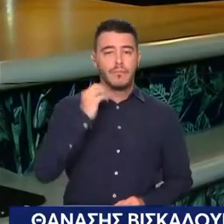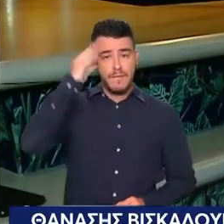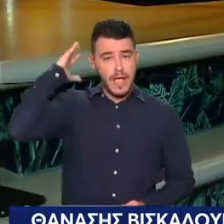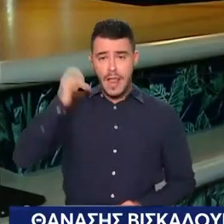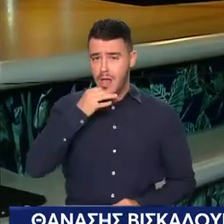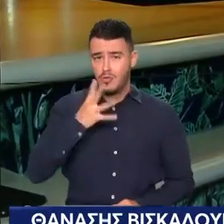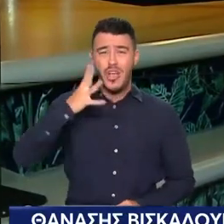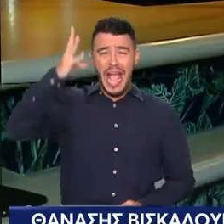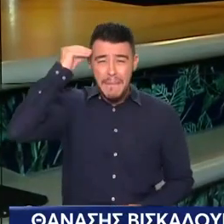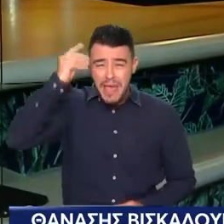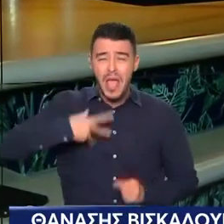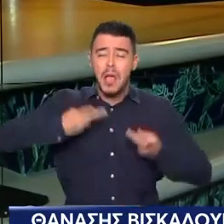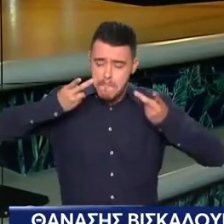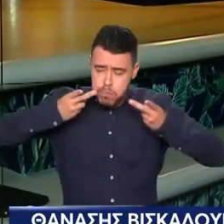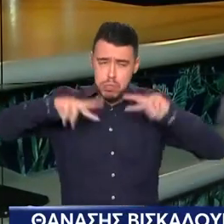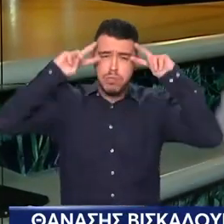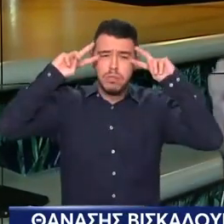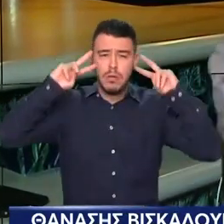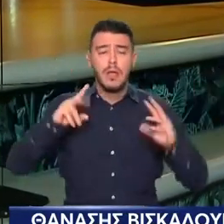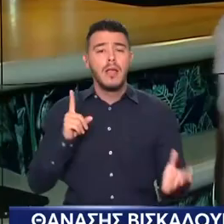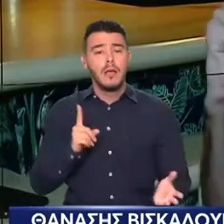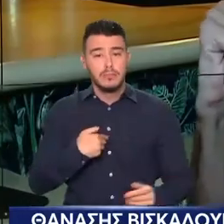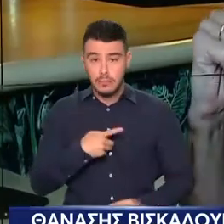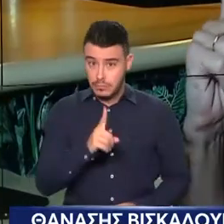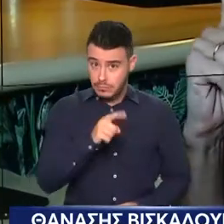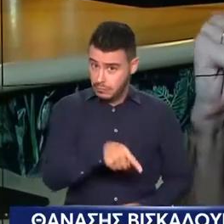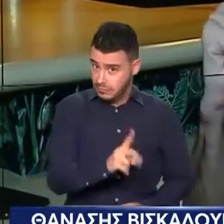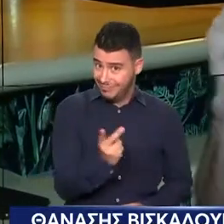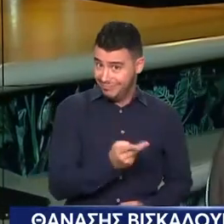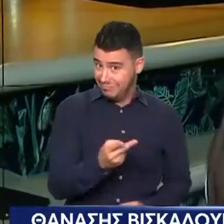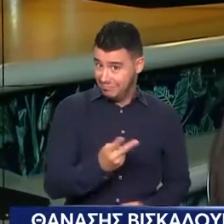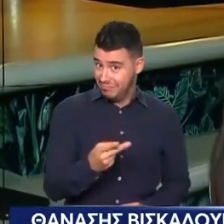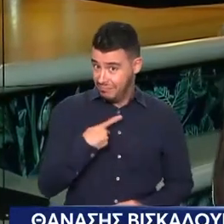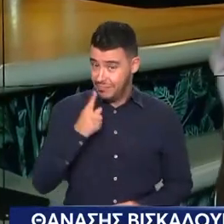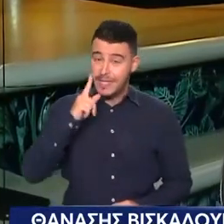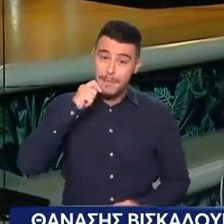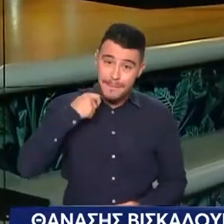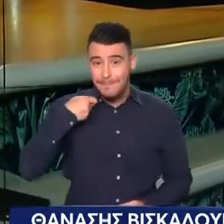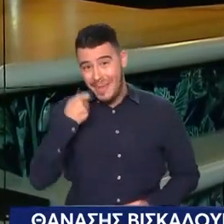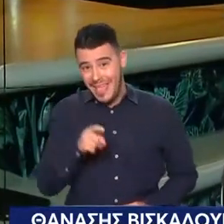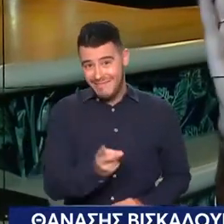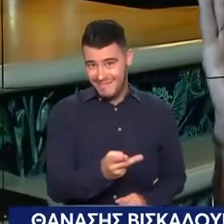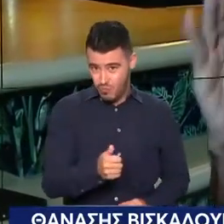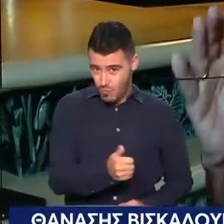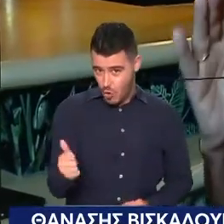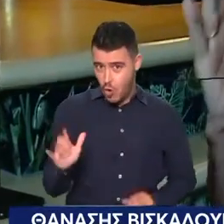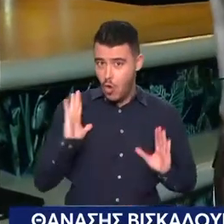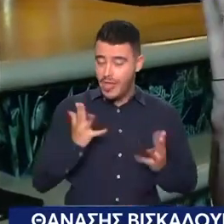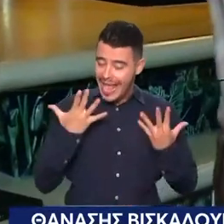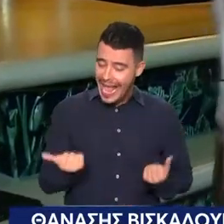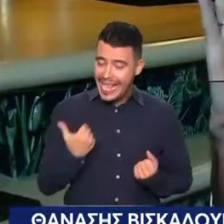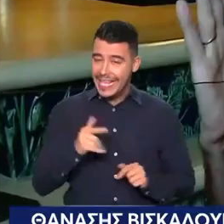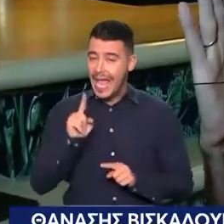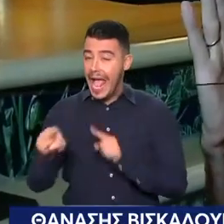είπα ότι πρέπει να το ψάξουμε Είναι και άλλη συγχωριανή μου είπε Απλώς θα σας πω κάτι νίκο Φοβούνται να μιλήσουν στο